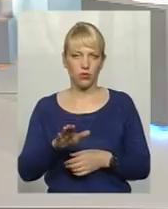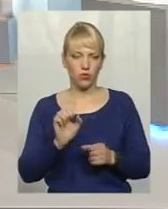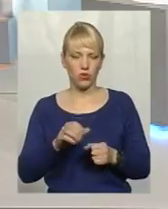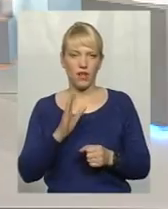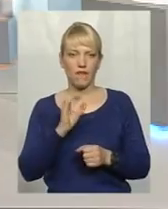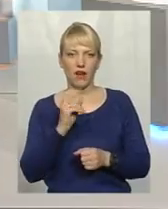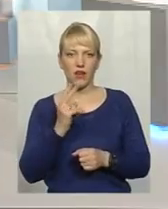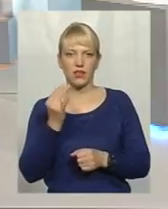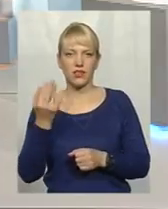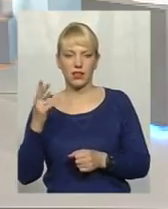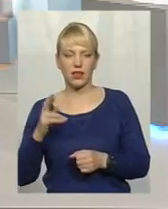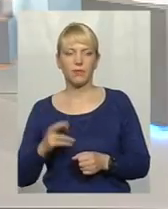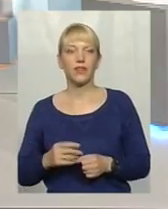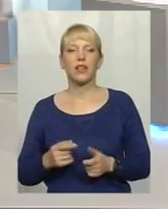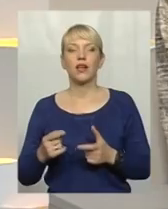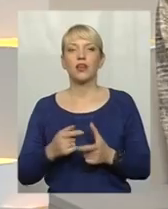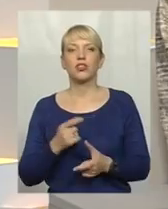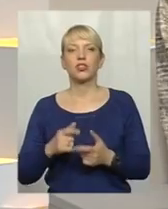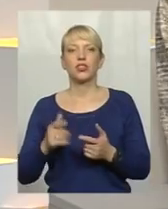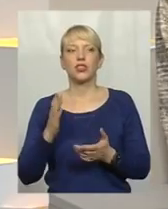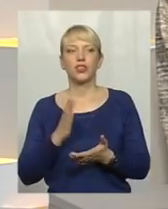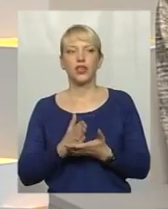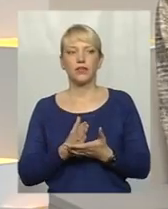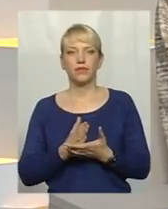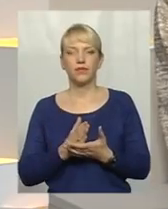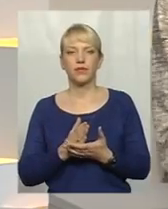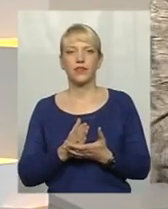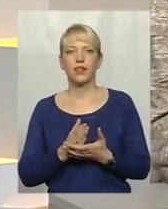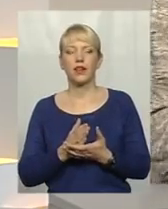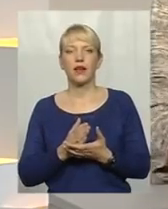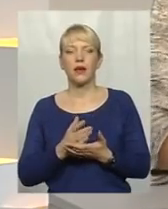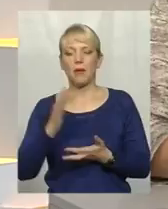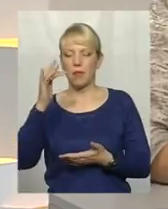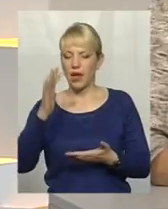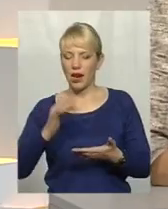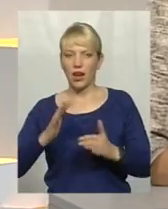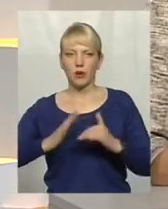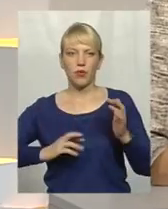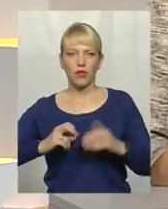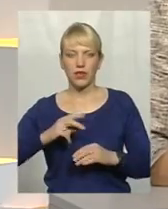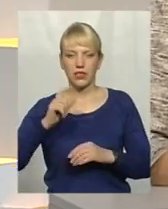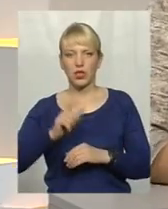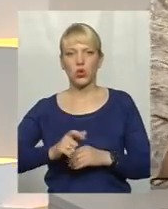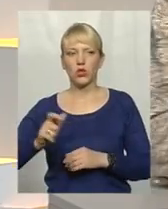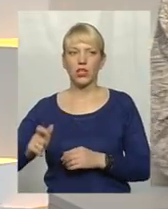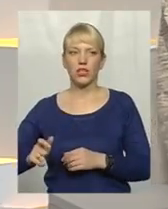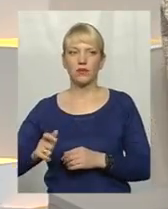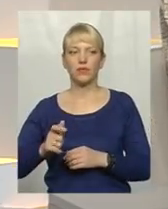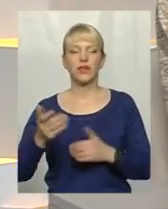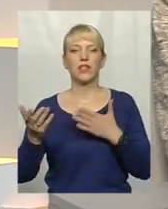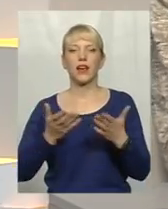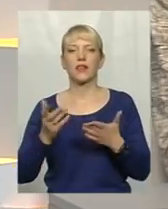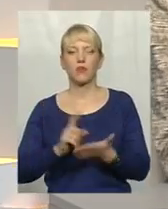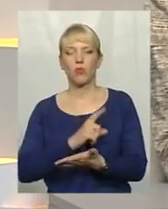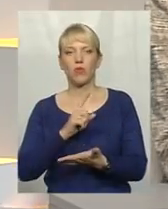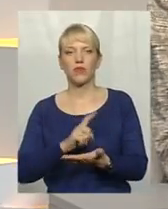Скажіть, будь ласка, чи є перелік професій, перелік людей, яким обов